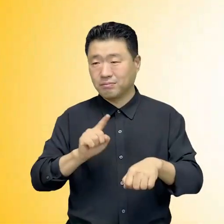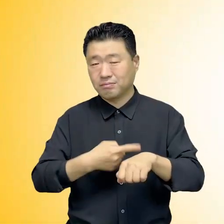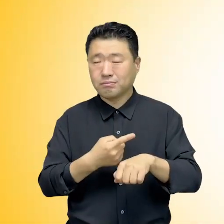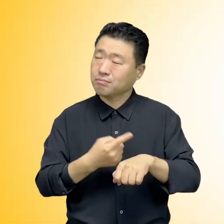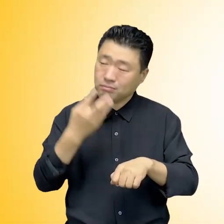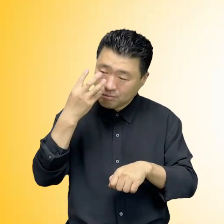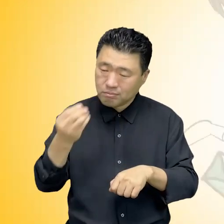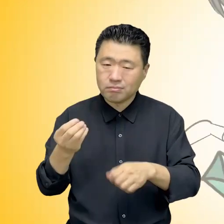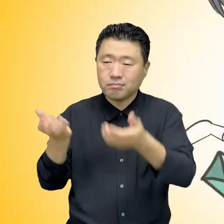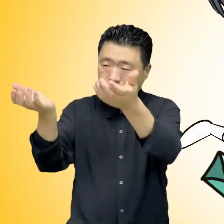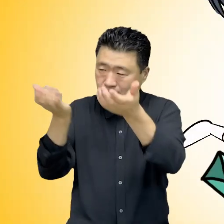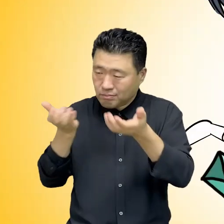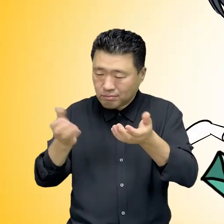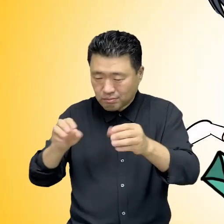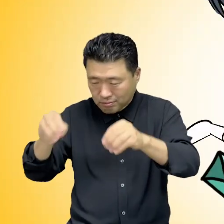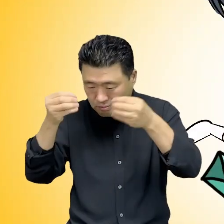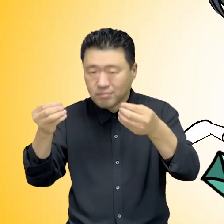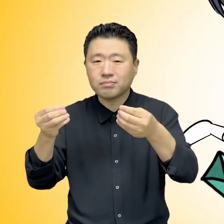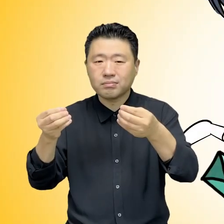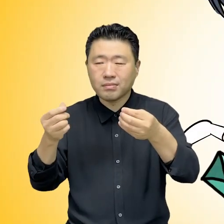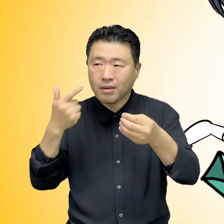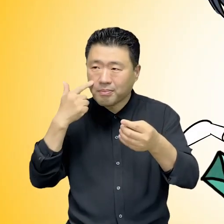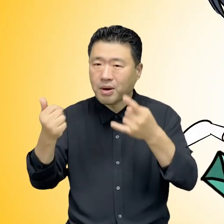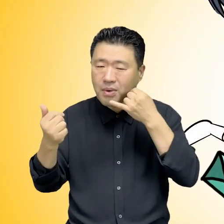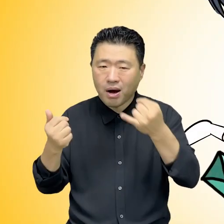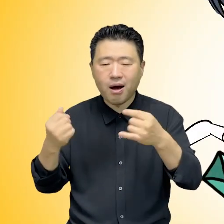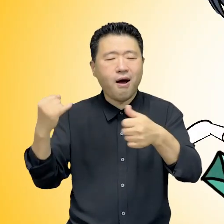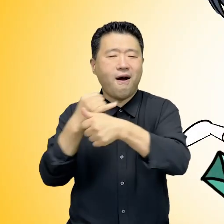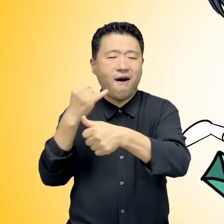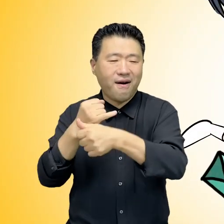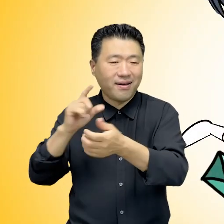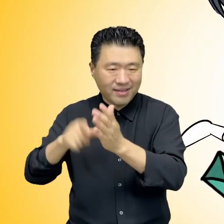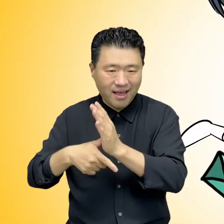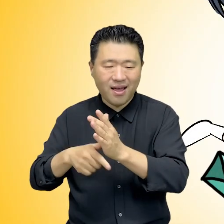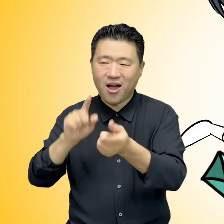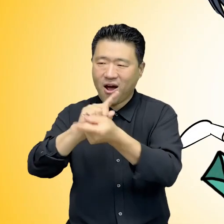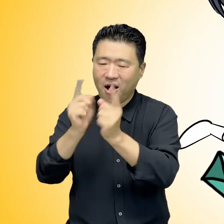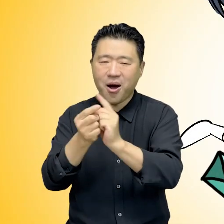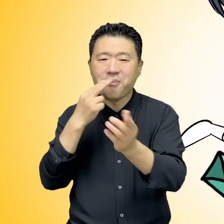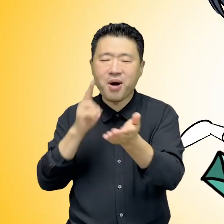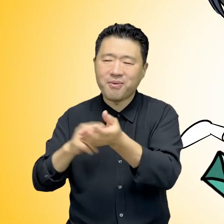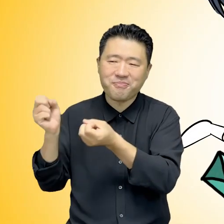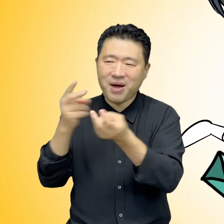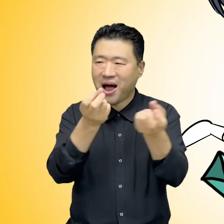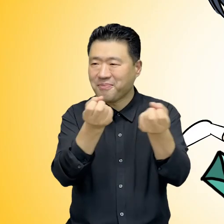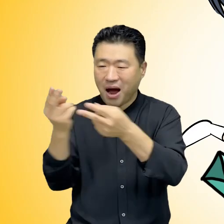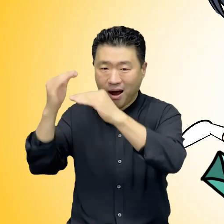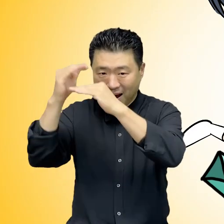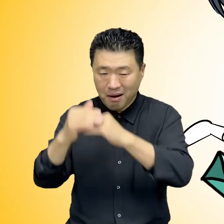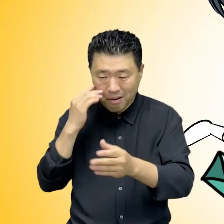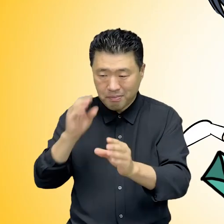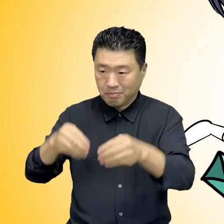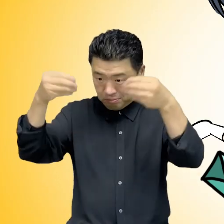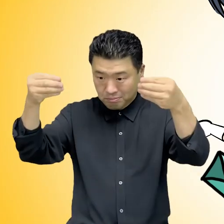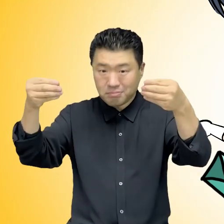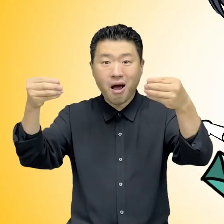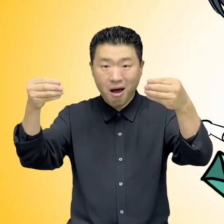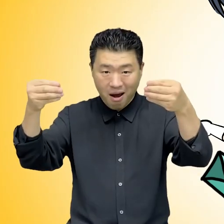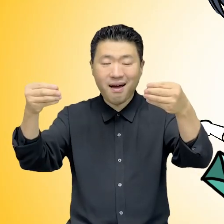우연히 옷장 안에서 엄마, 아빠의 연애 시절 서로 주고받은 편지를 발견한다.